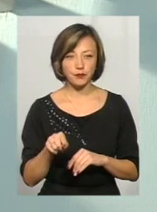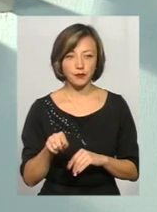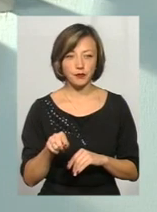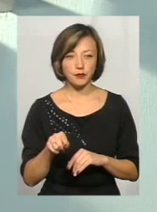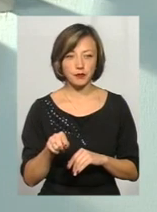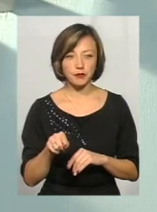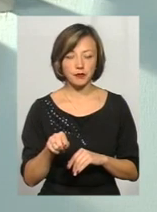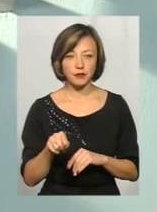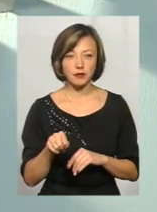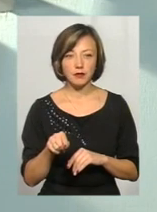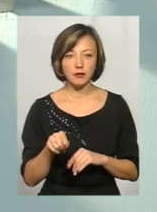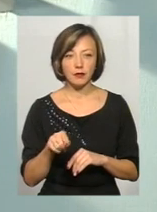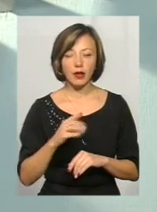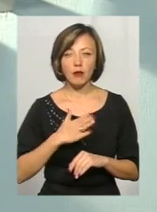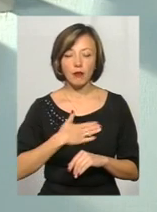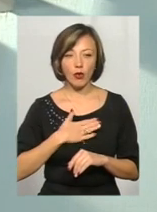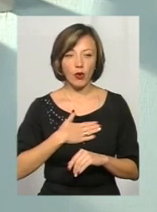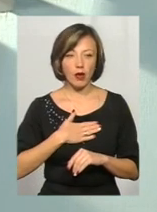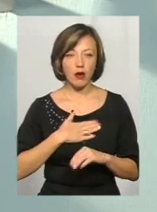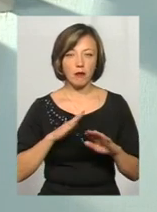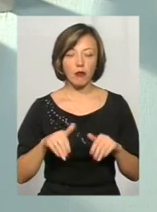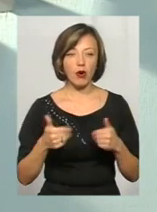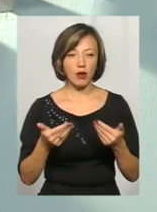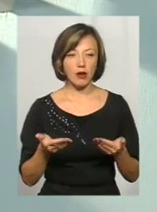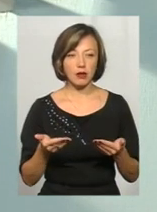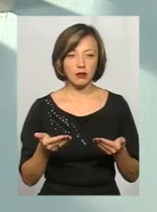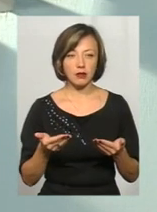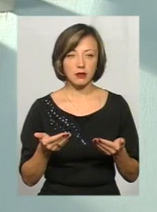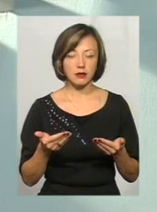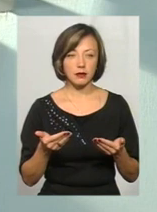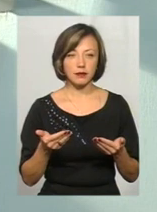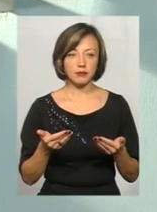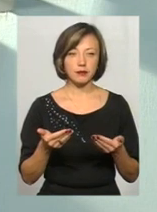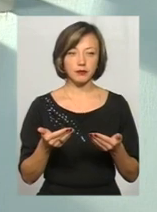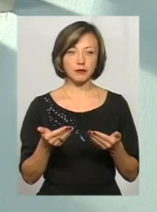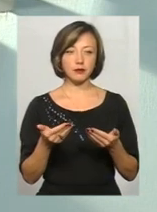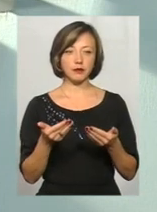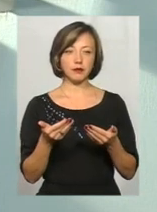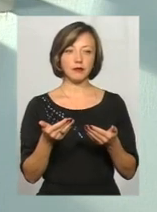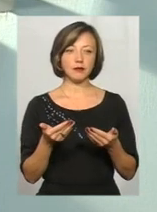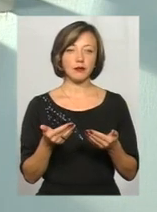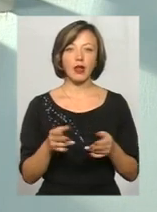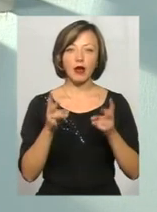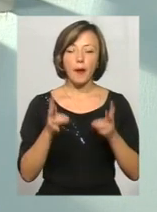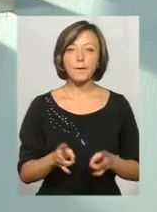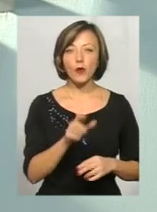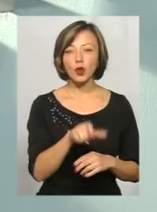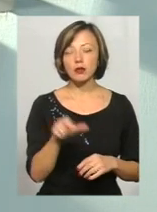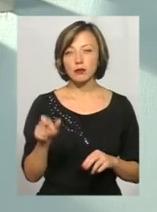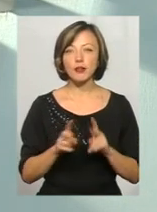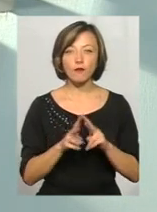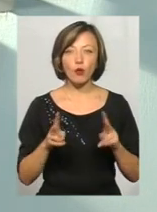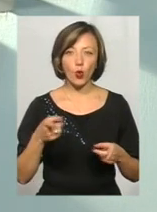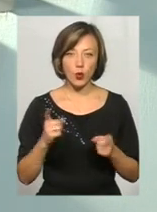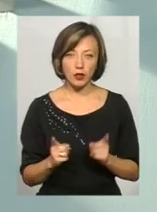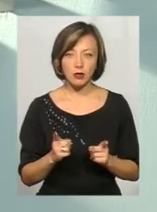Тому моя порада тим потерпівшим, у кого дійсно